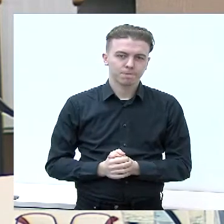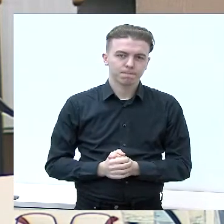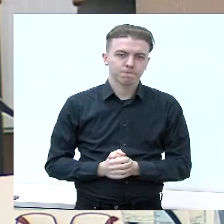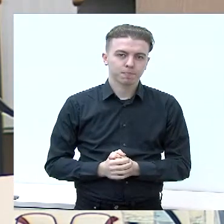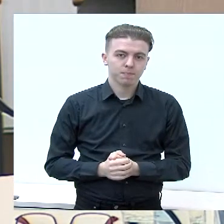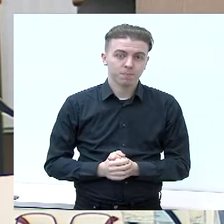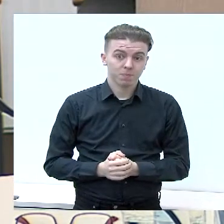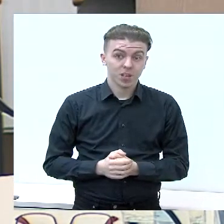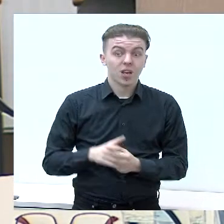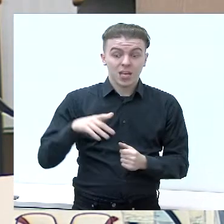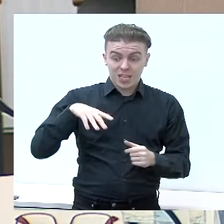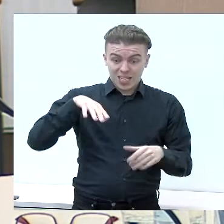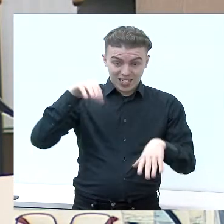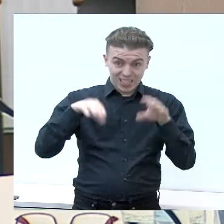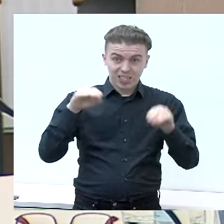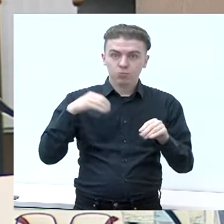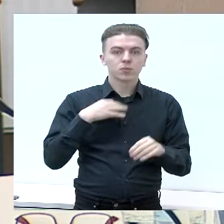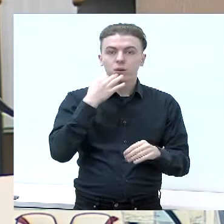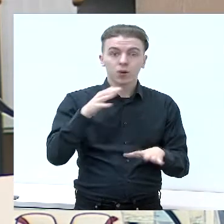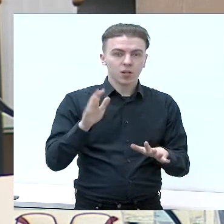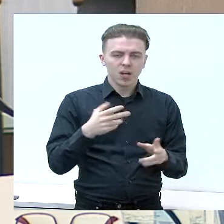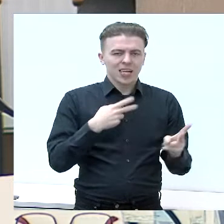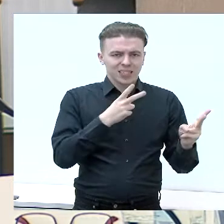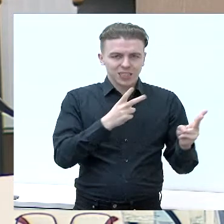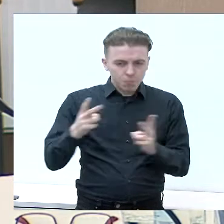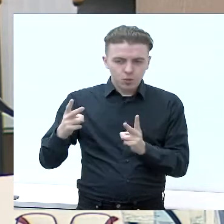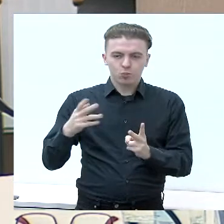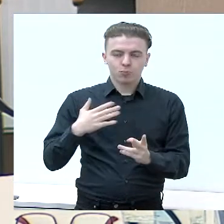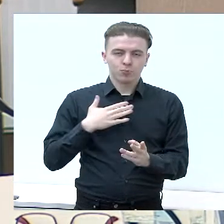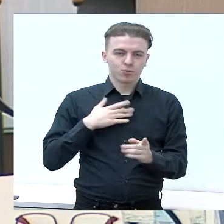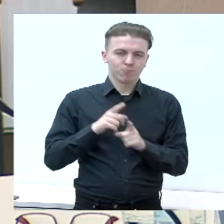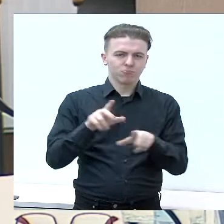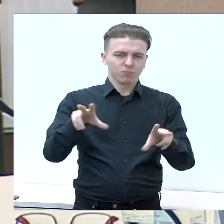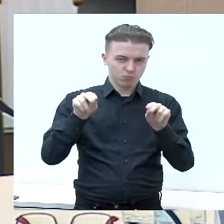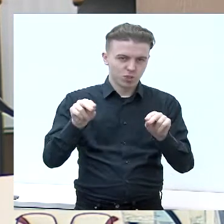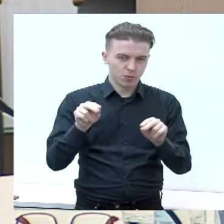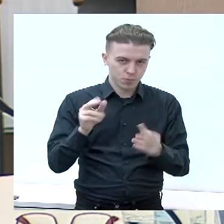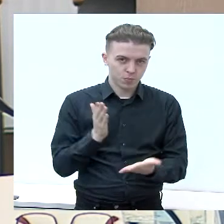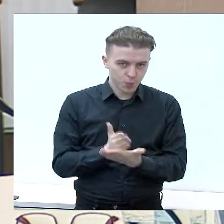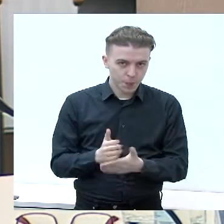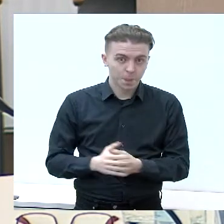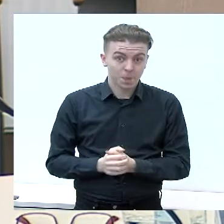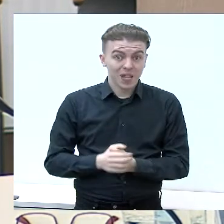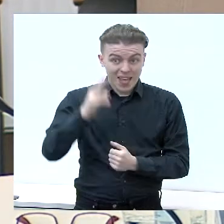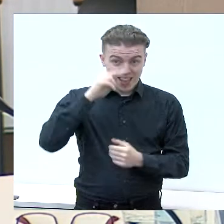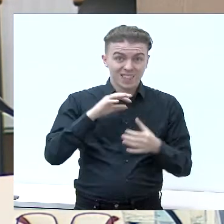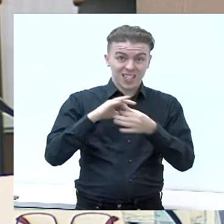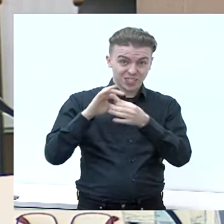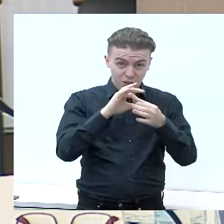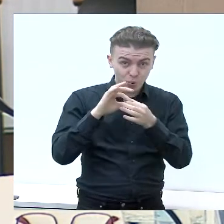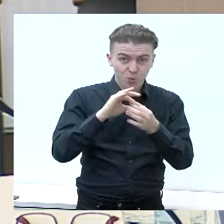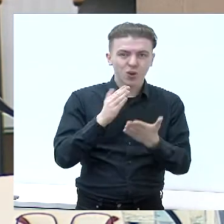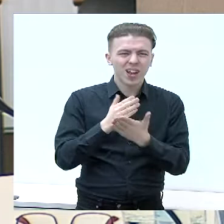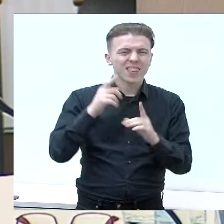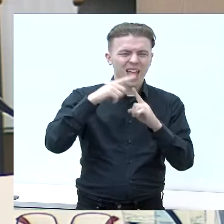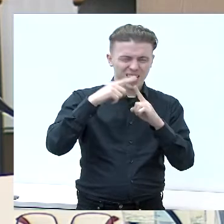Į rinkimus einam su šūkio stabilumas mūsų garantas, kadangi Tėvinė Sąjunga visais atvejais, kai buvo tarybos